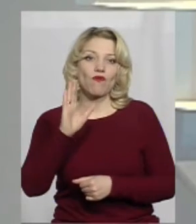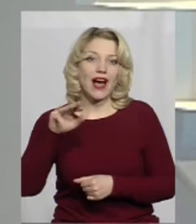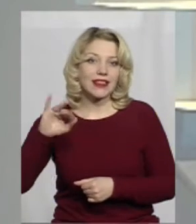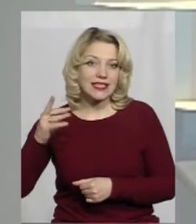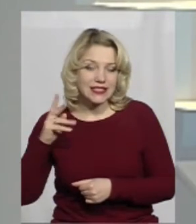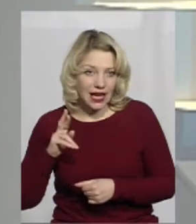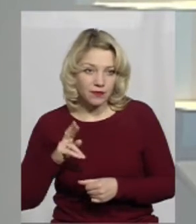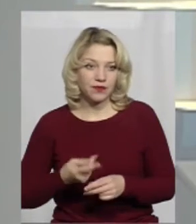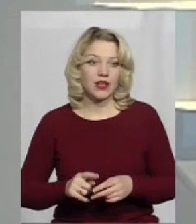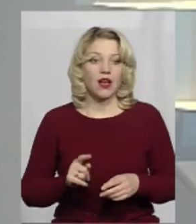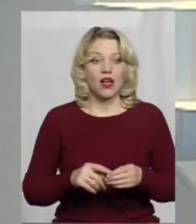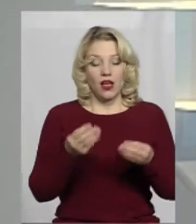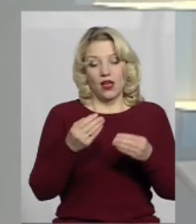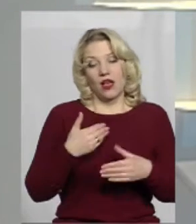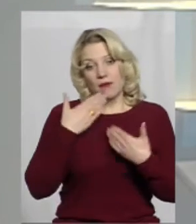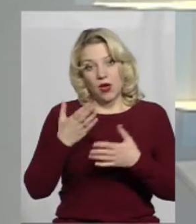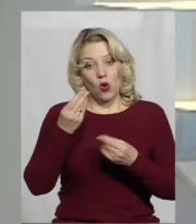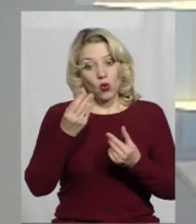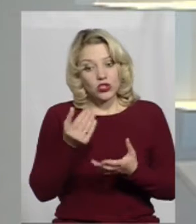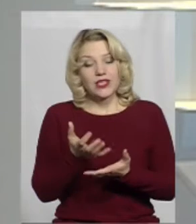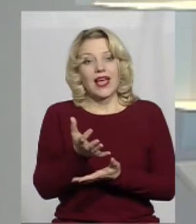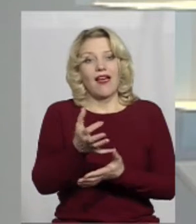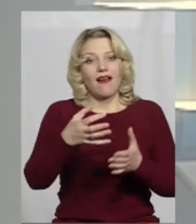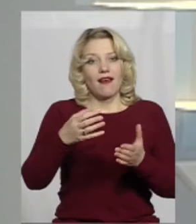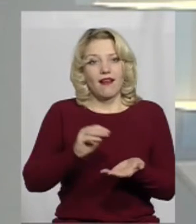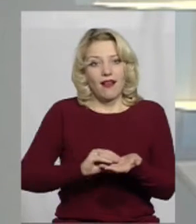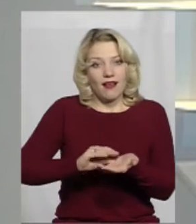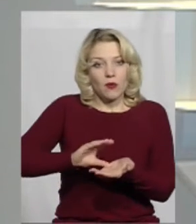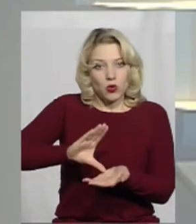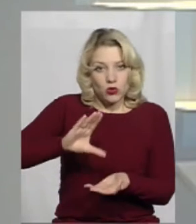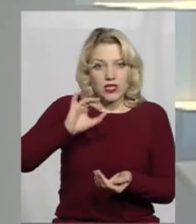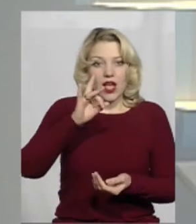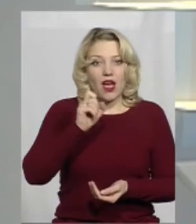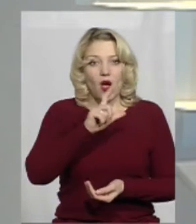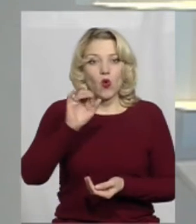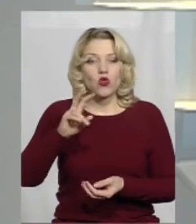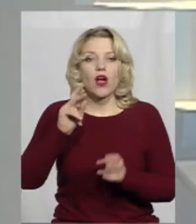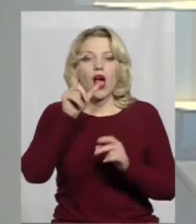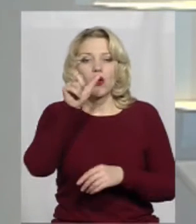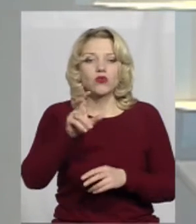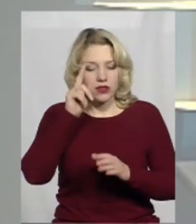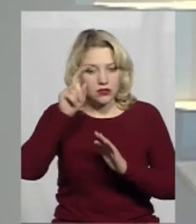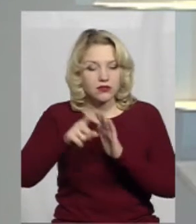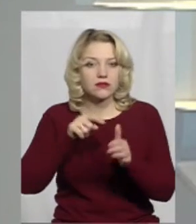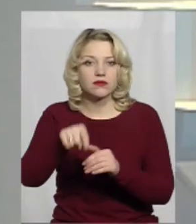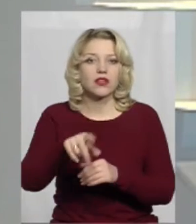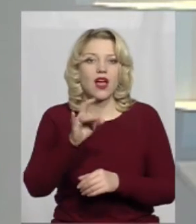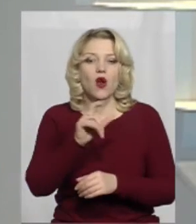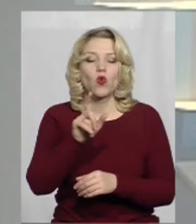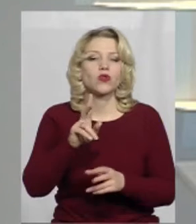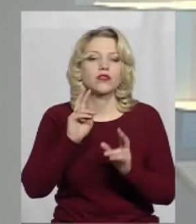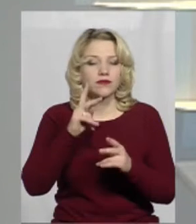Людмило, кошти акумулюються на рахунках, а як людина може відстежувати їхній рух? Власне, для цього їй потрібно